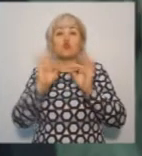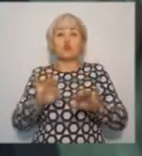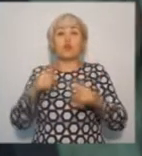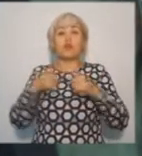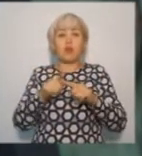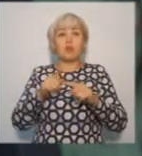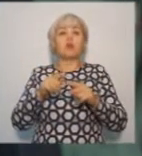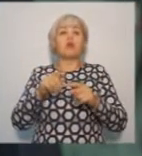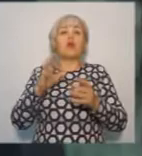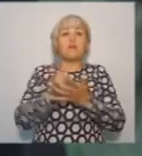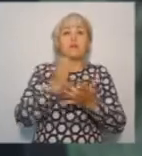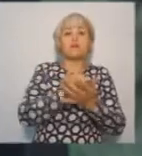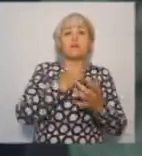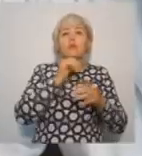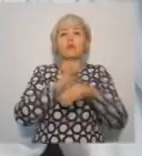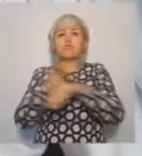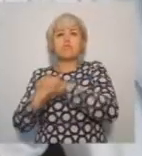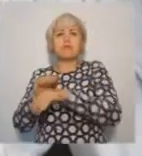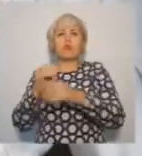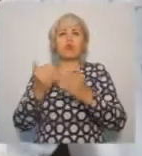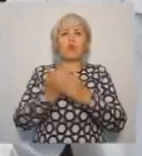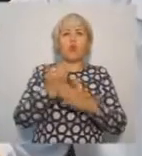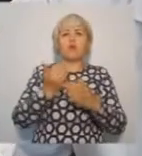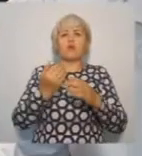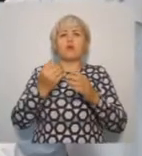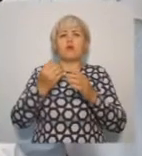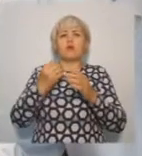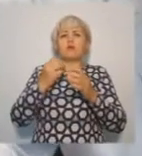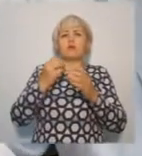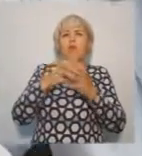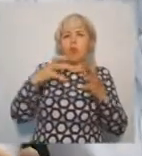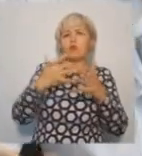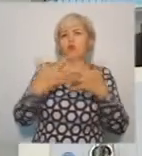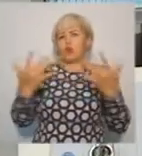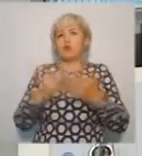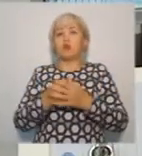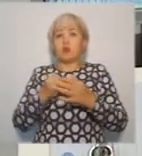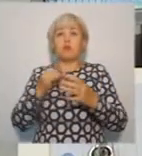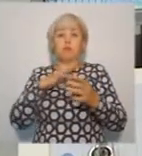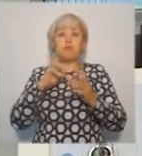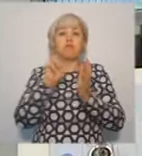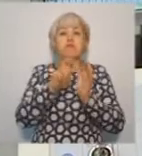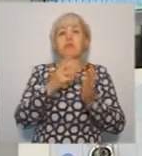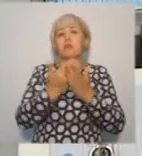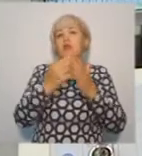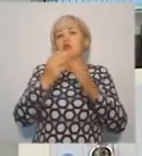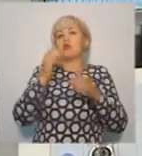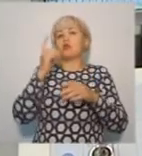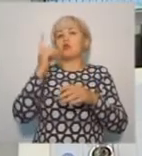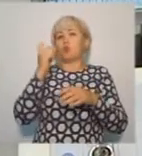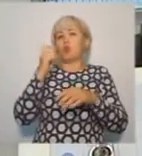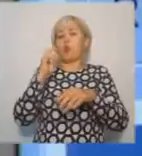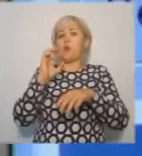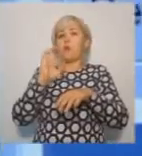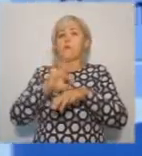которым хирургическим методом подобраться невозможно. За год через гамма-нож проходит порядка 100 пациентов. Вся процедура длится в течение